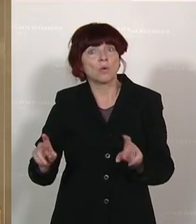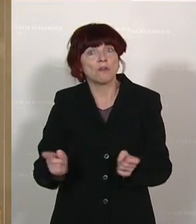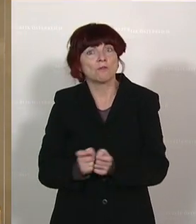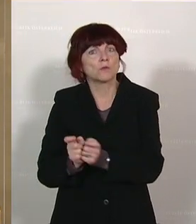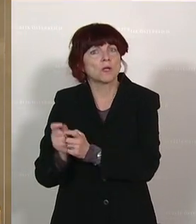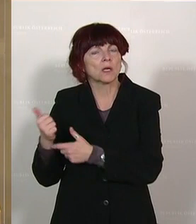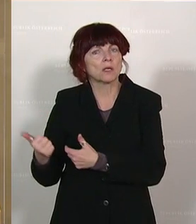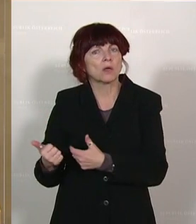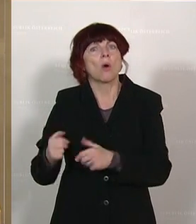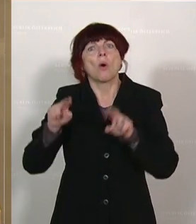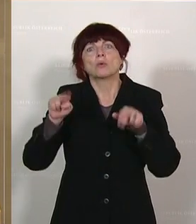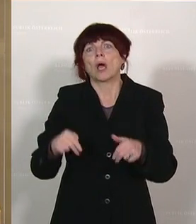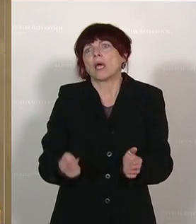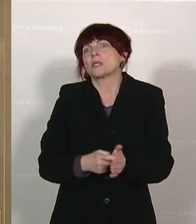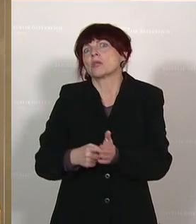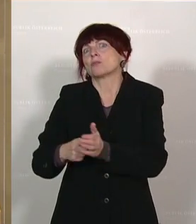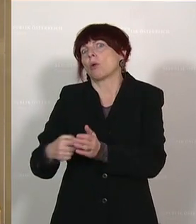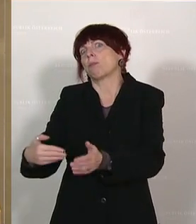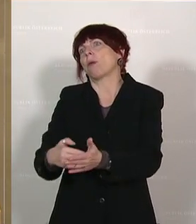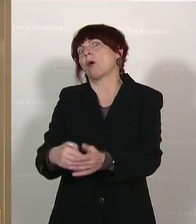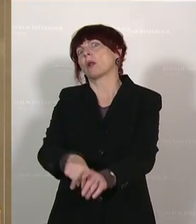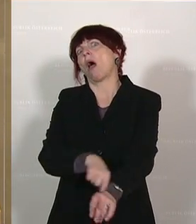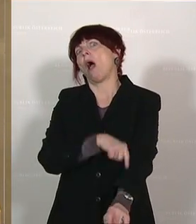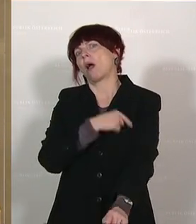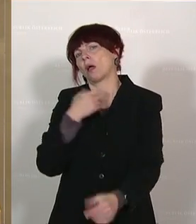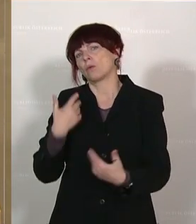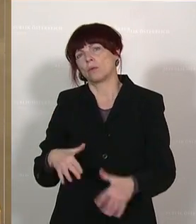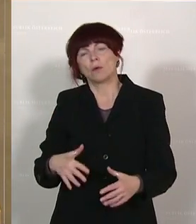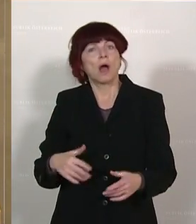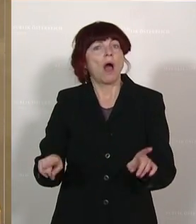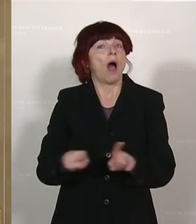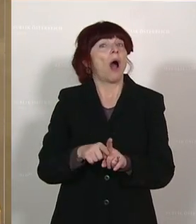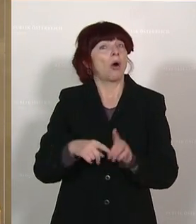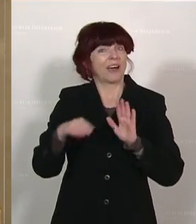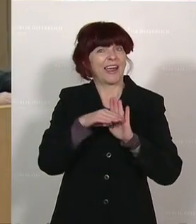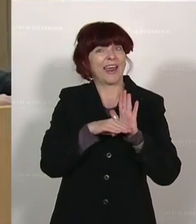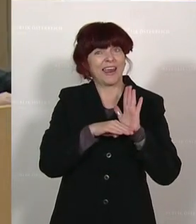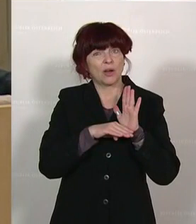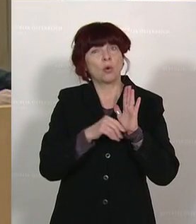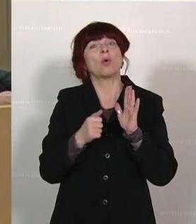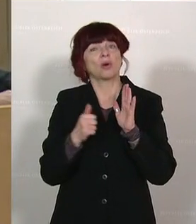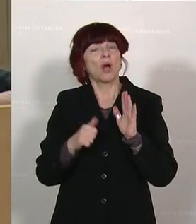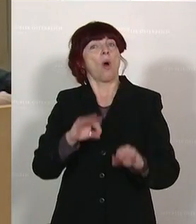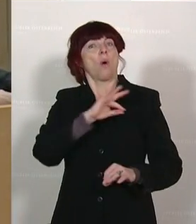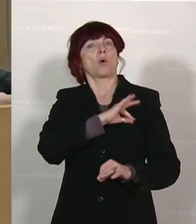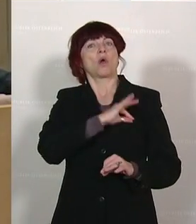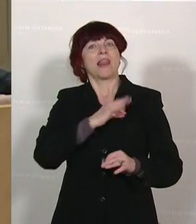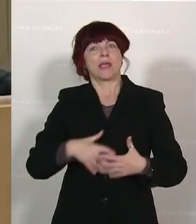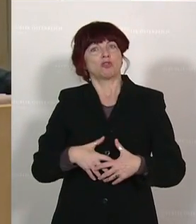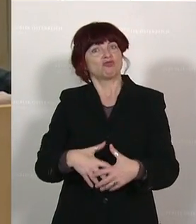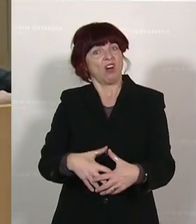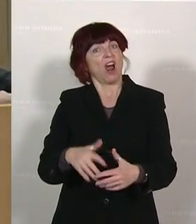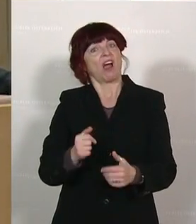dass dieser Rechtsanspruch über die Bühne gegangen ist? Genauso die Regelung Freistellung für schwangere Kolleginnen und Kollegen. Wie lange hat das